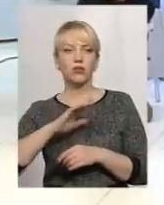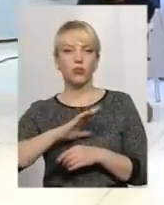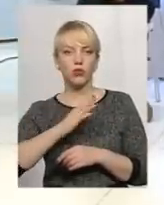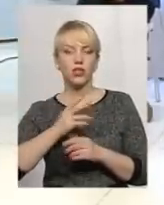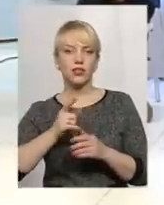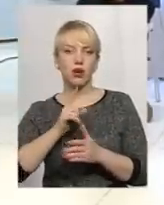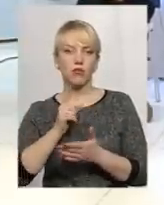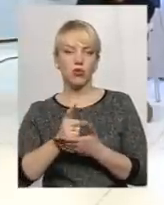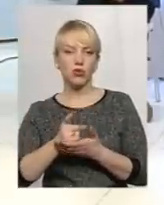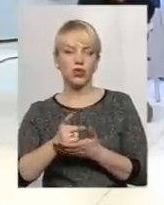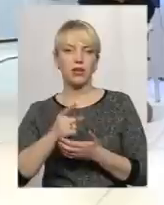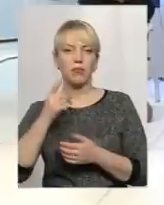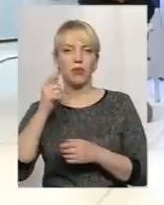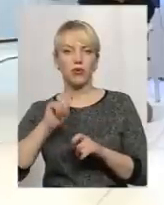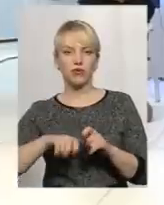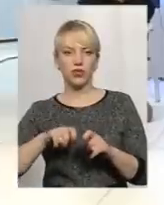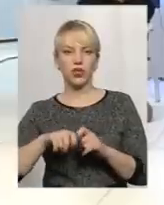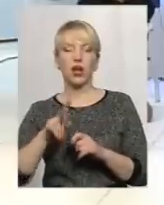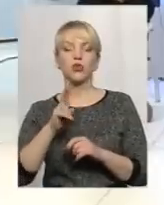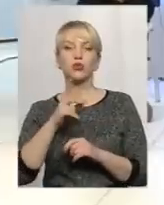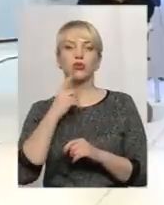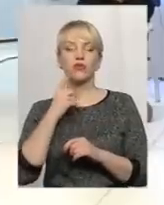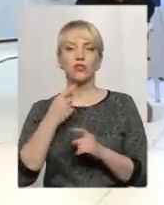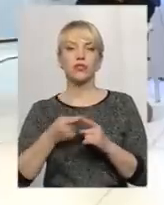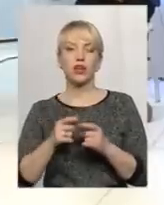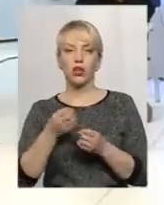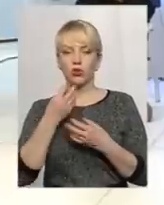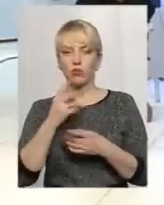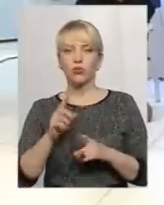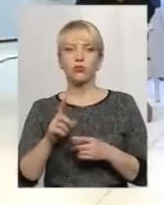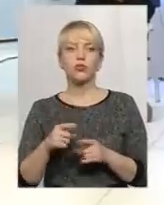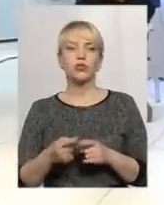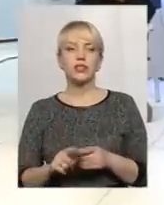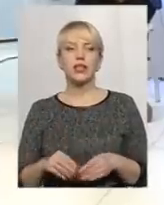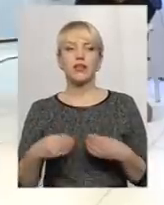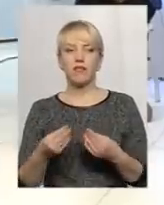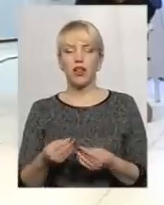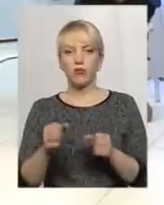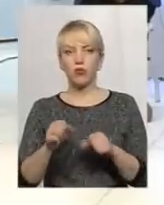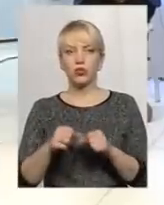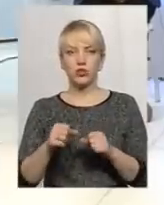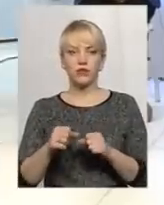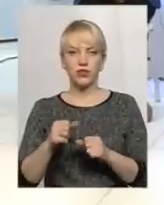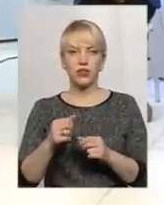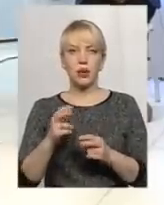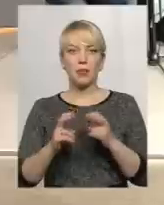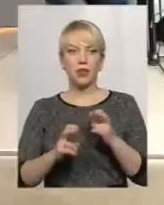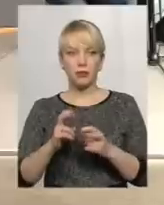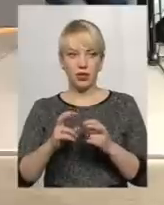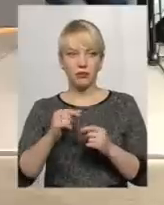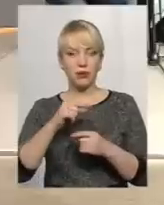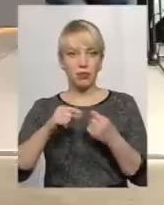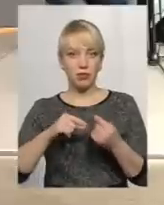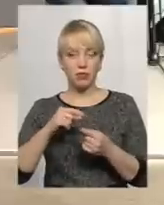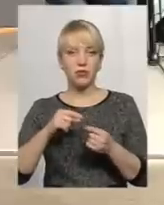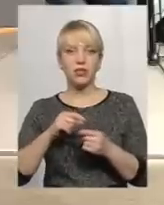заборонена перевірка. Хтось стверджував, що це добре, тому що давали можливість підприємцям, підприємствам розвиватися, не відволікали